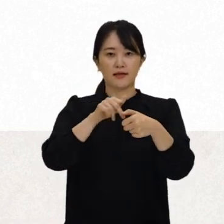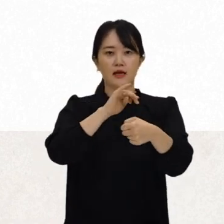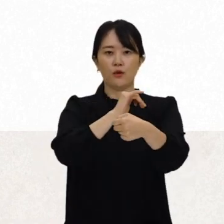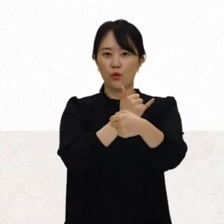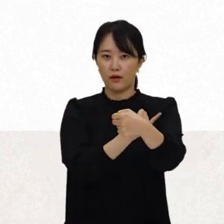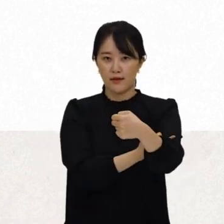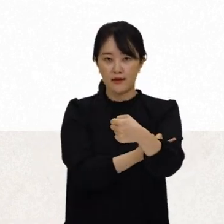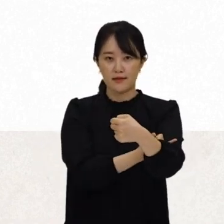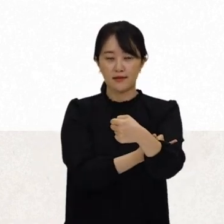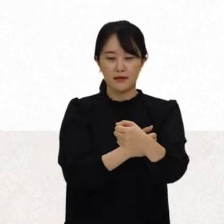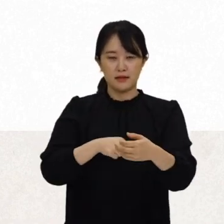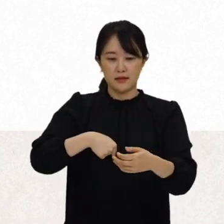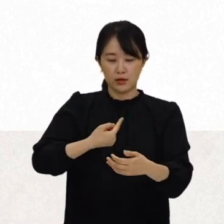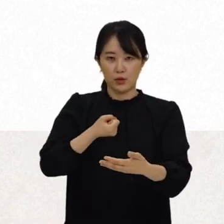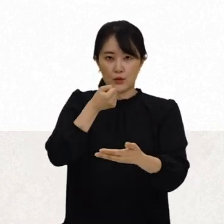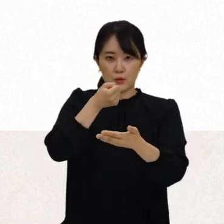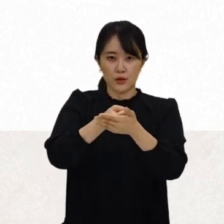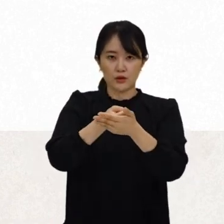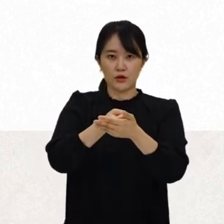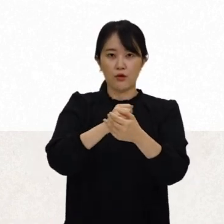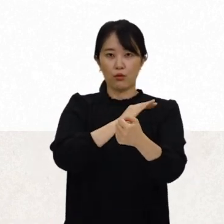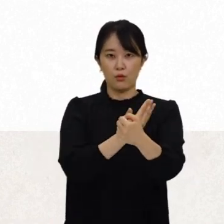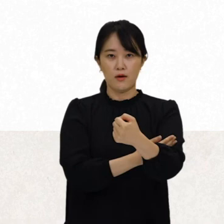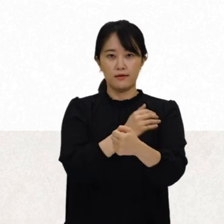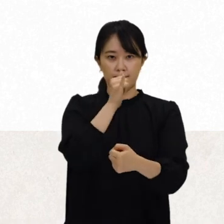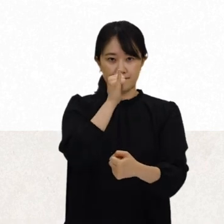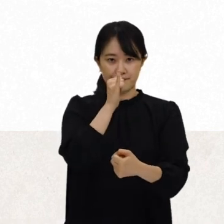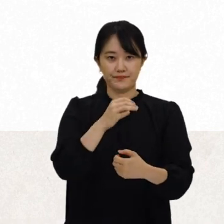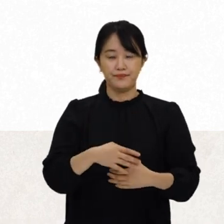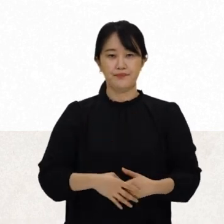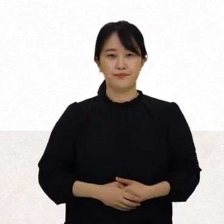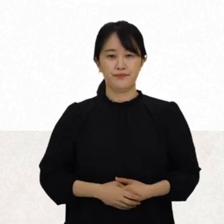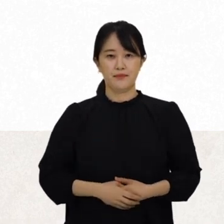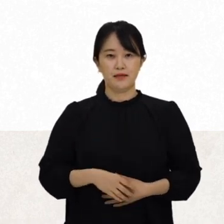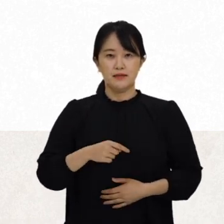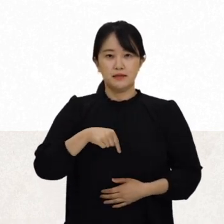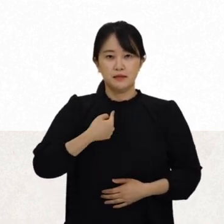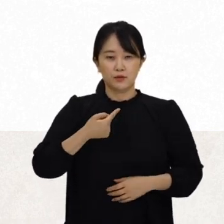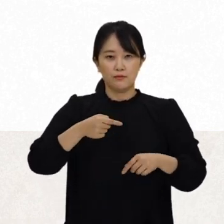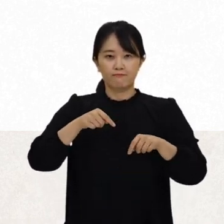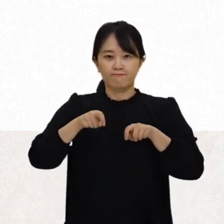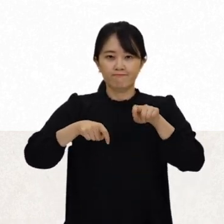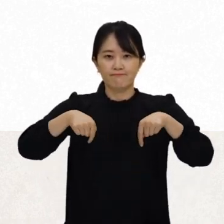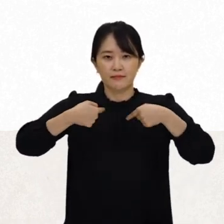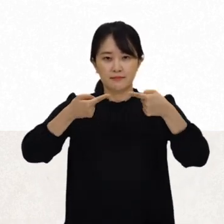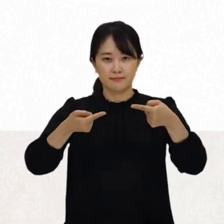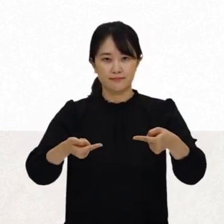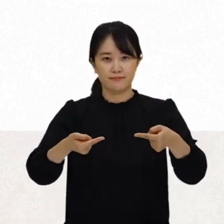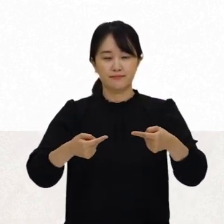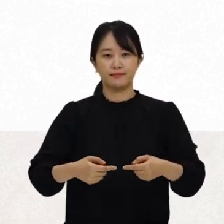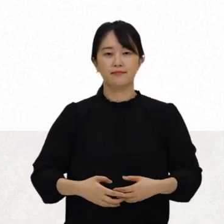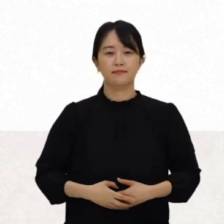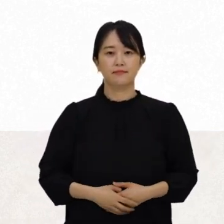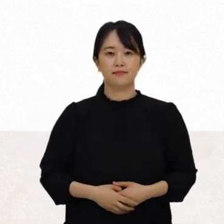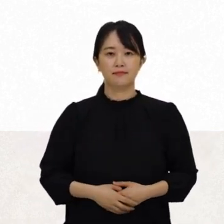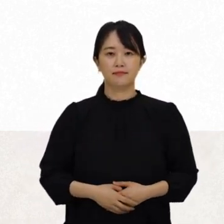권한과 자기결정 내용이 반영되어 있다는 점, 주도적 참여의 원칙을 선언했다는 점,